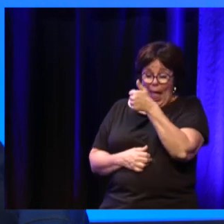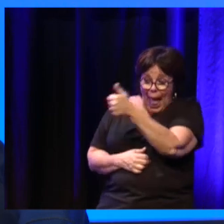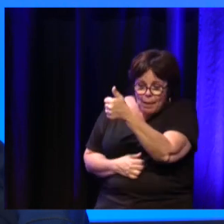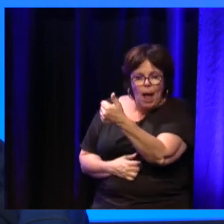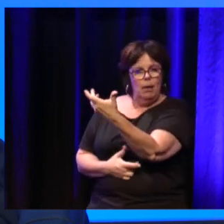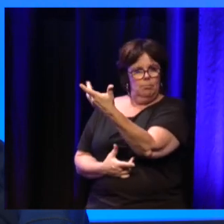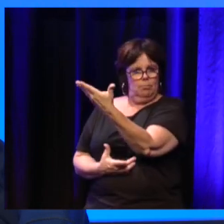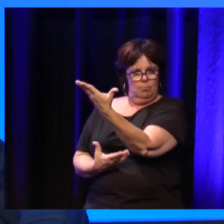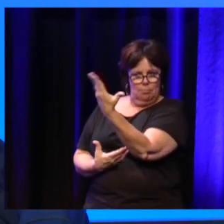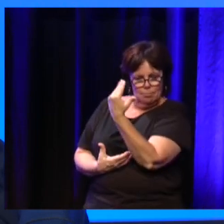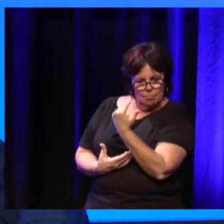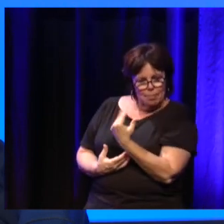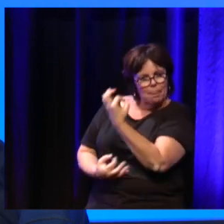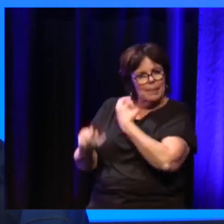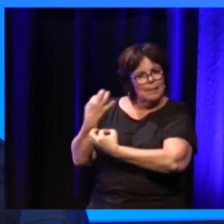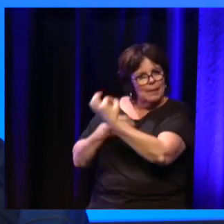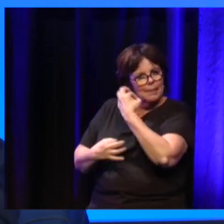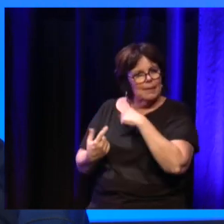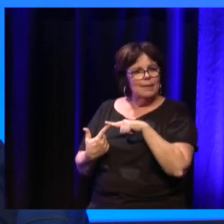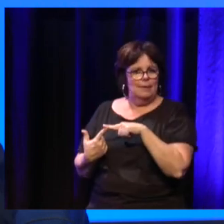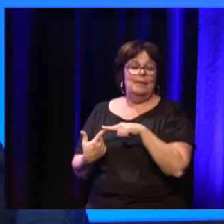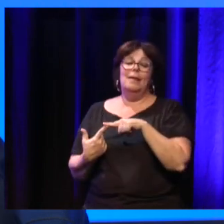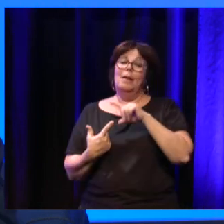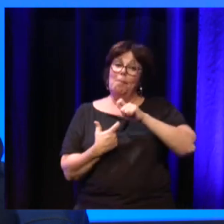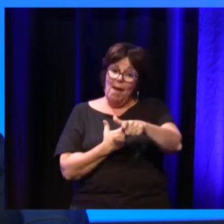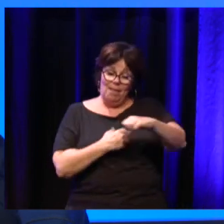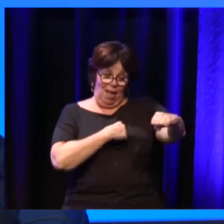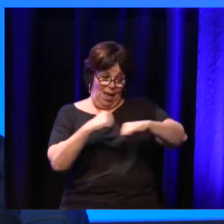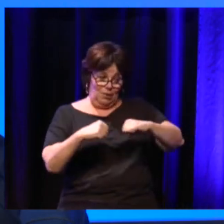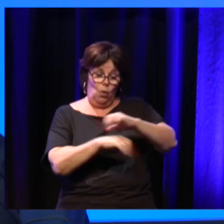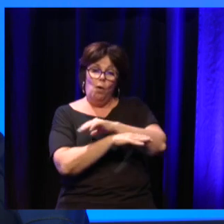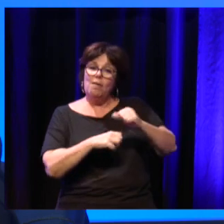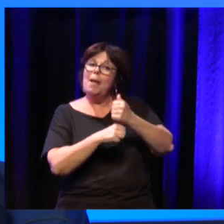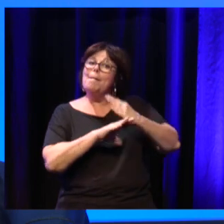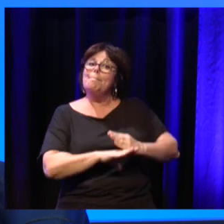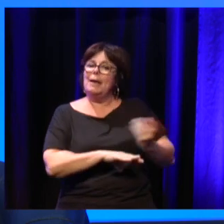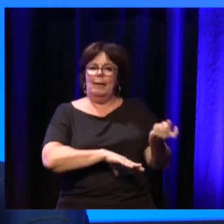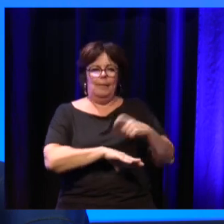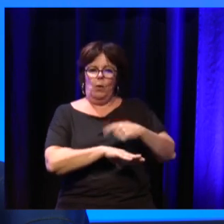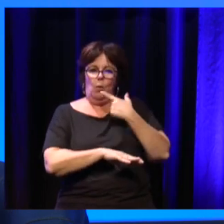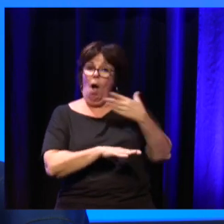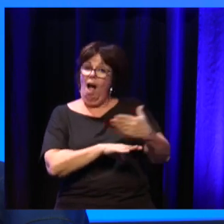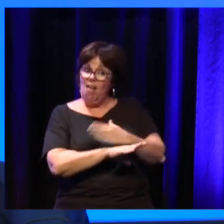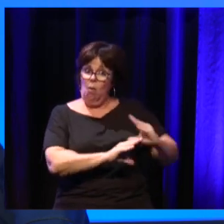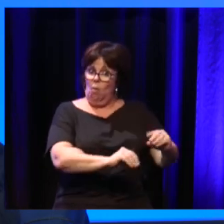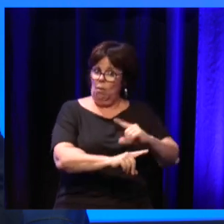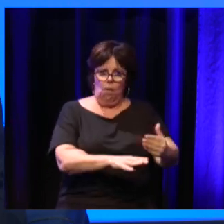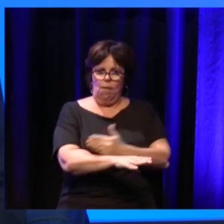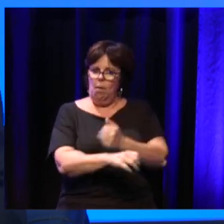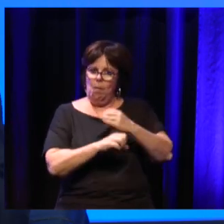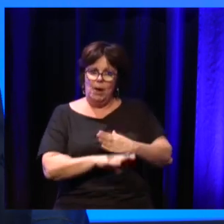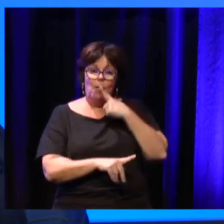d'emblée et on réfléchit d'emblée l'évaluation de ce programme-là avant même que les actions soient mises en place. On a imaginé un questionnaire